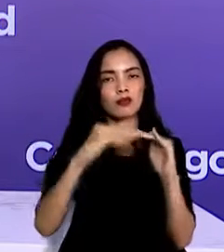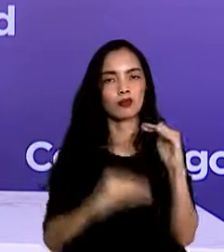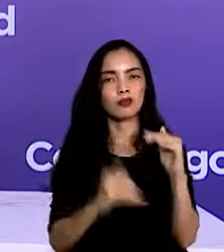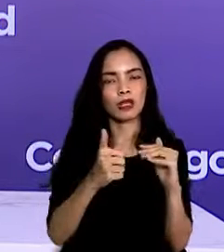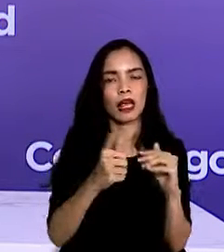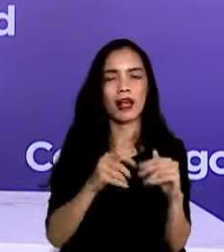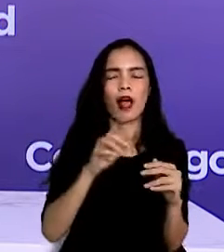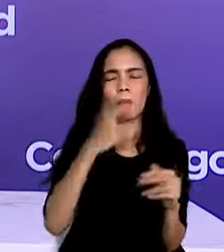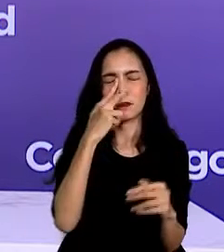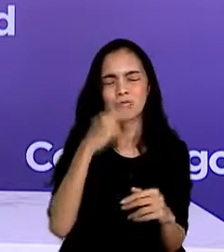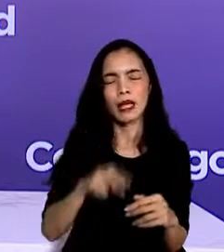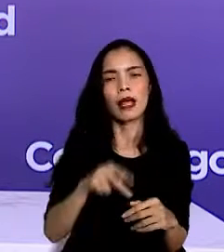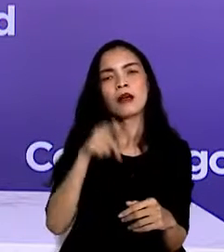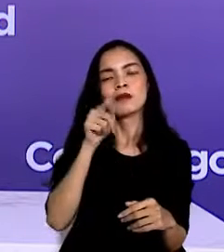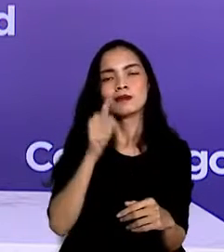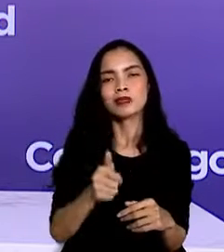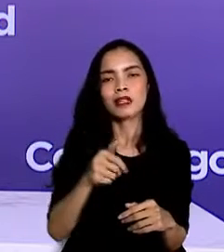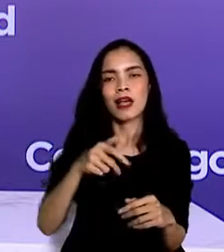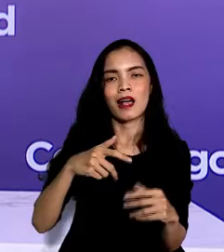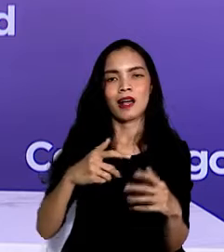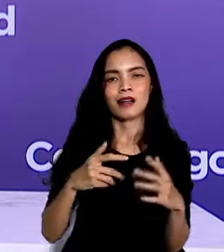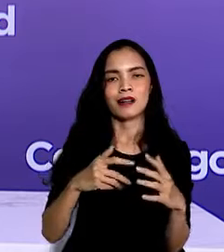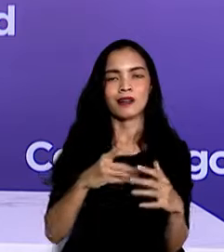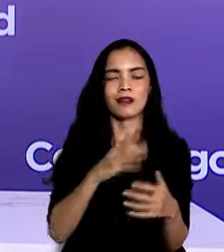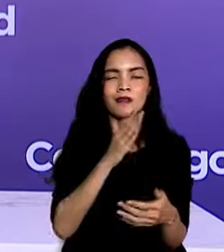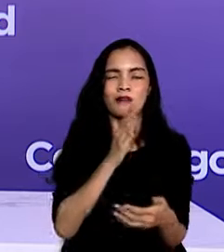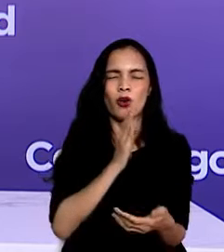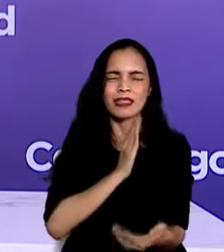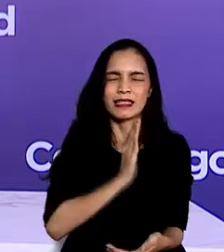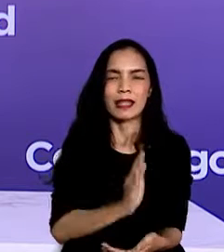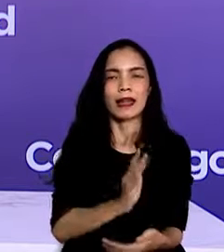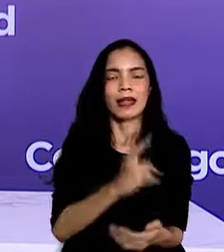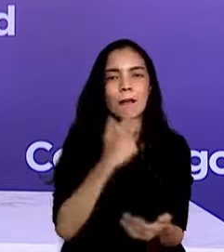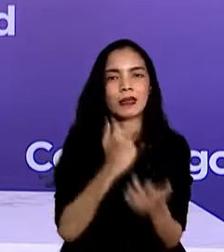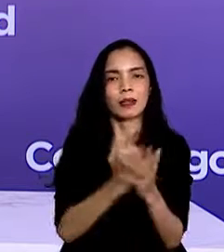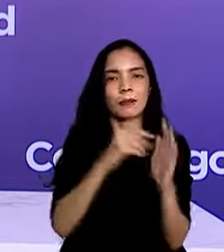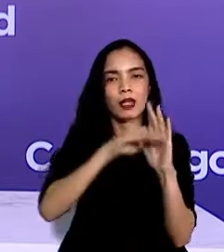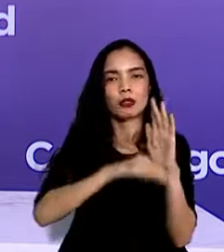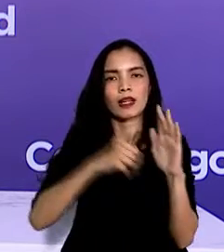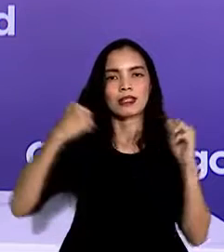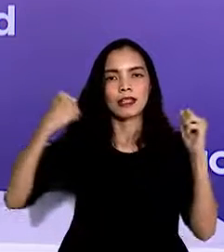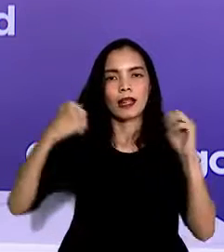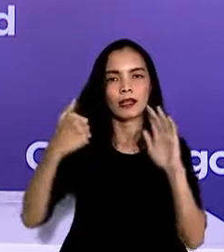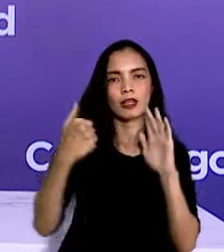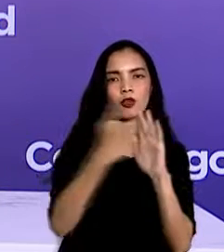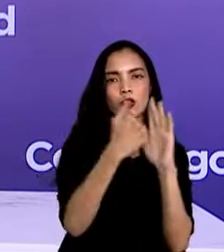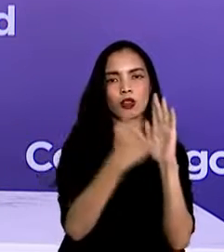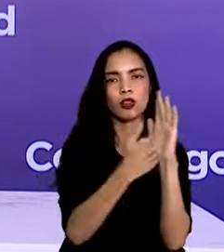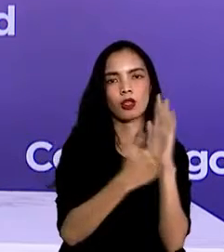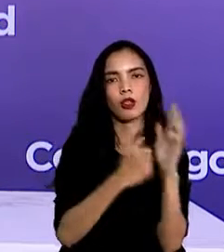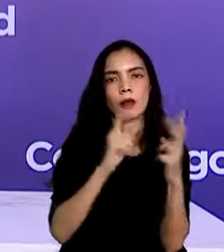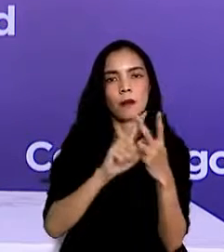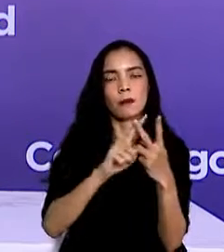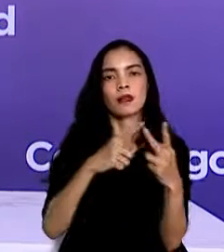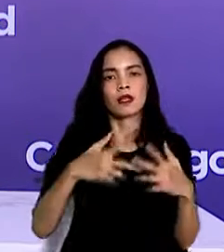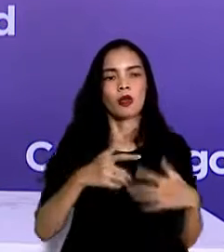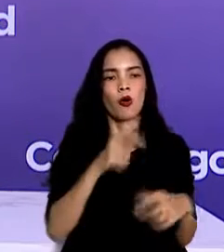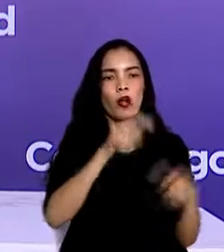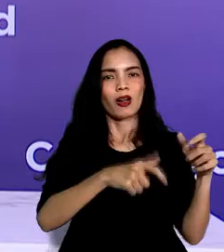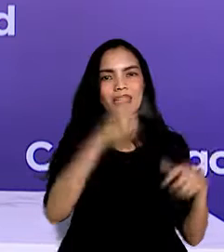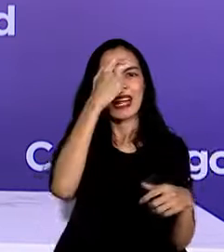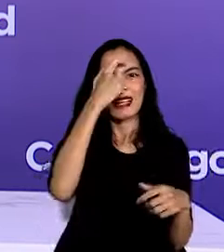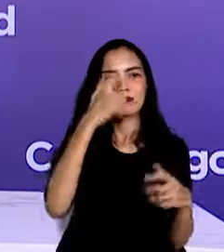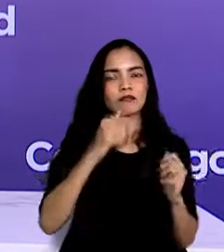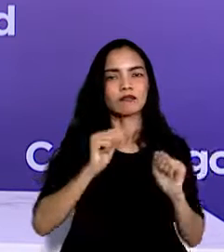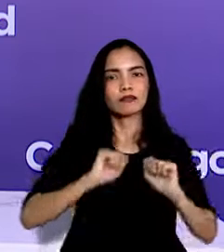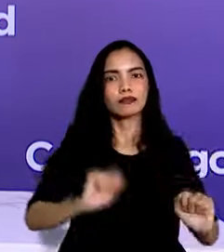dalam bekerja keras menegakkan kedisiplinan protokol kesehatan dan meningkatkan angka kesembuhan. Dalam